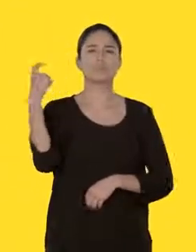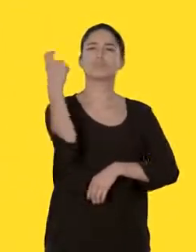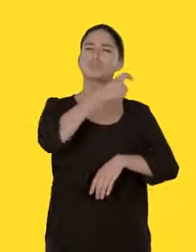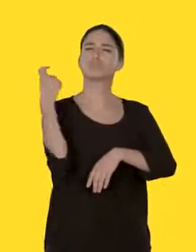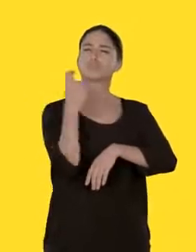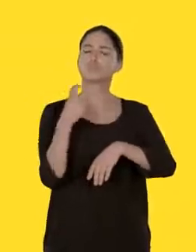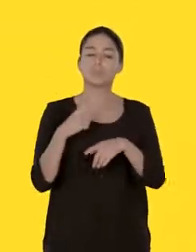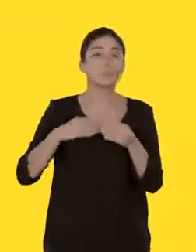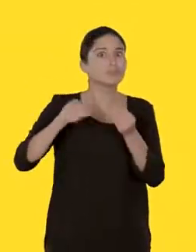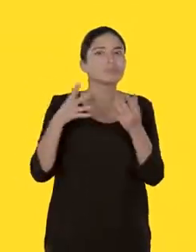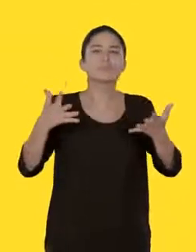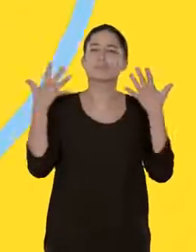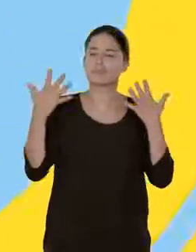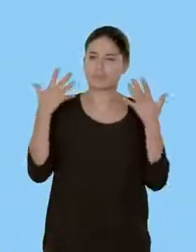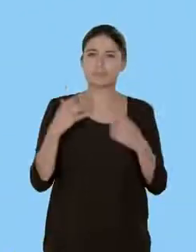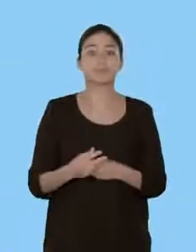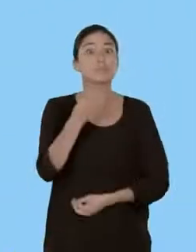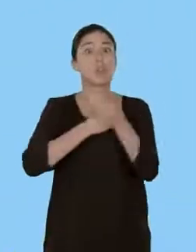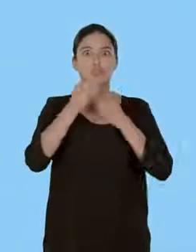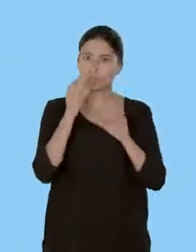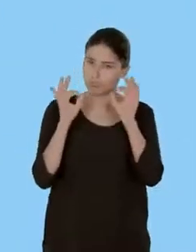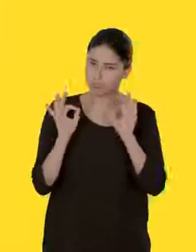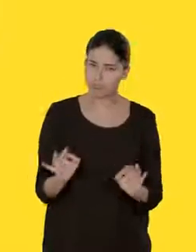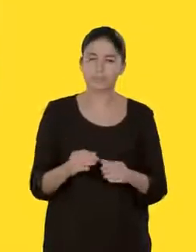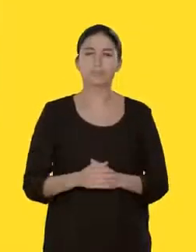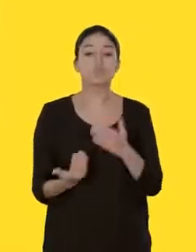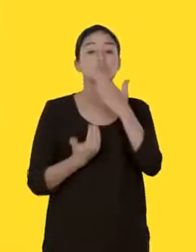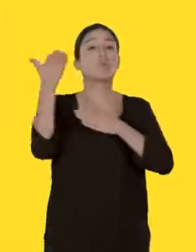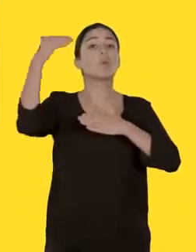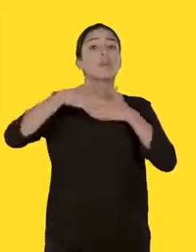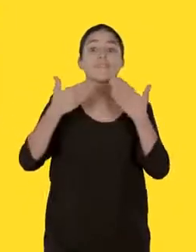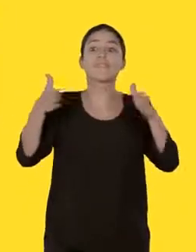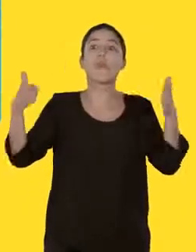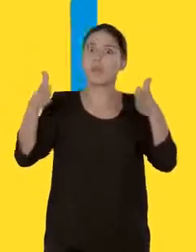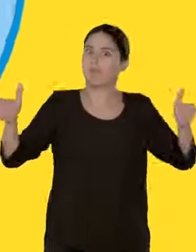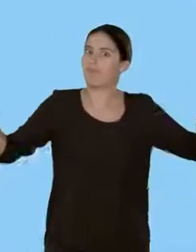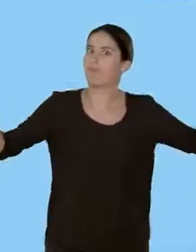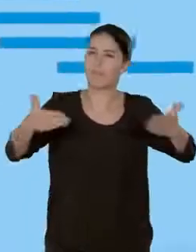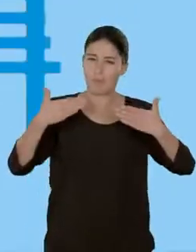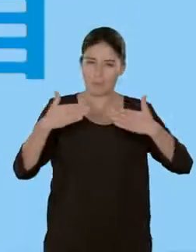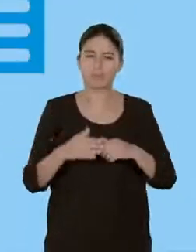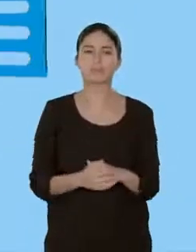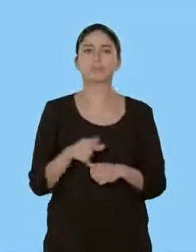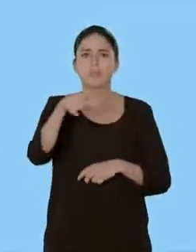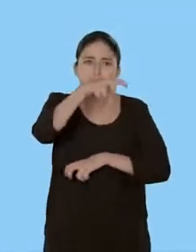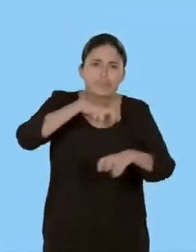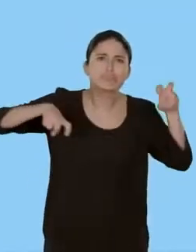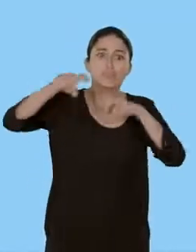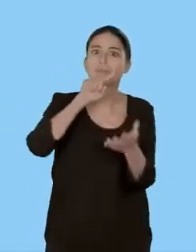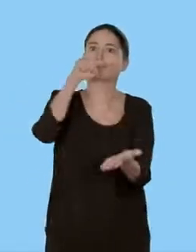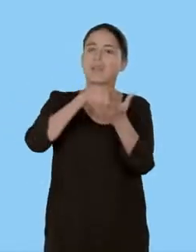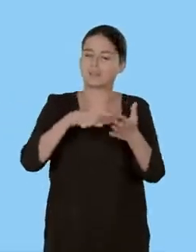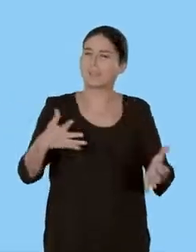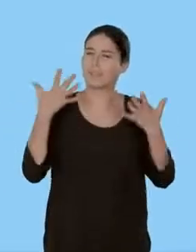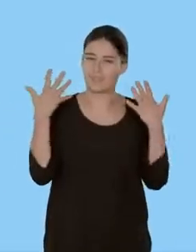Mouillez votre corps plusieurs fois par jour tout en assurant une légère ventilation. Mangez en quantité suffisante. Fermez les volets le jour.